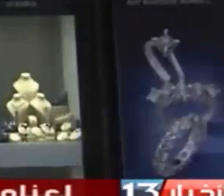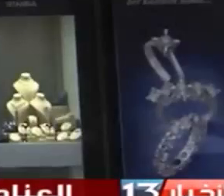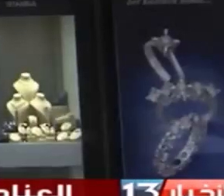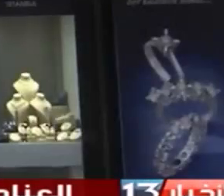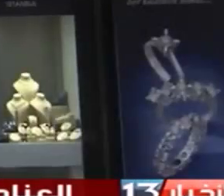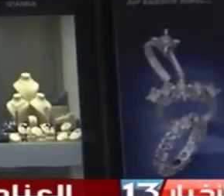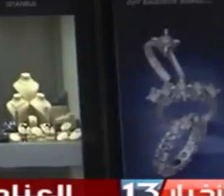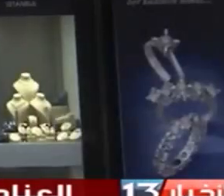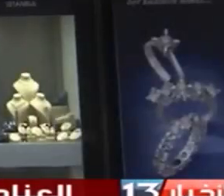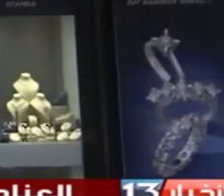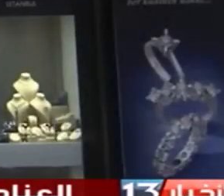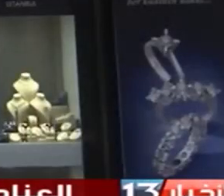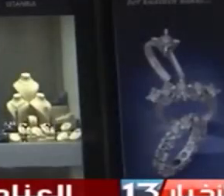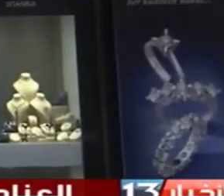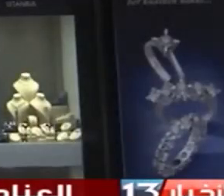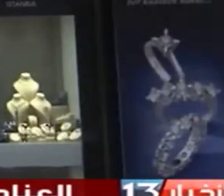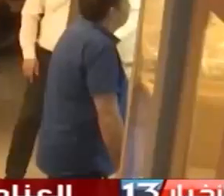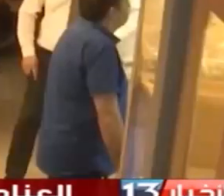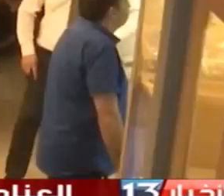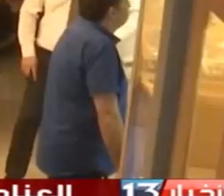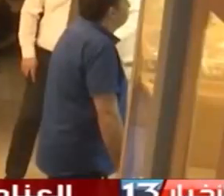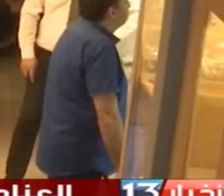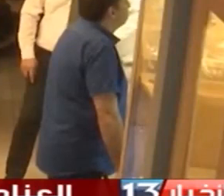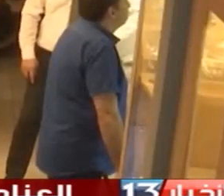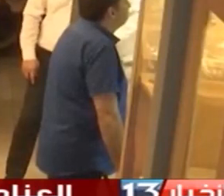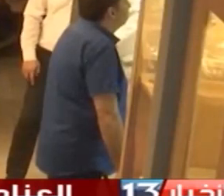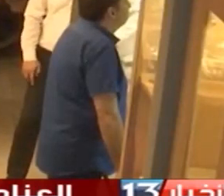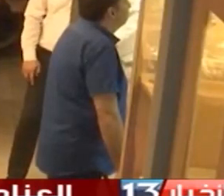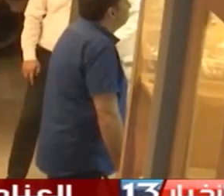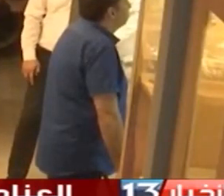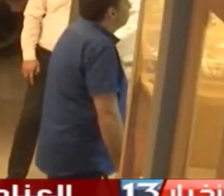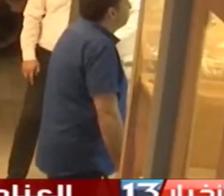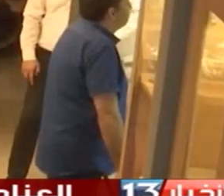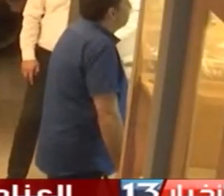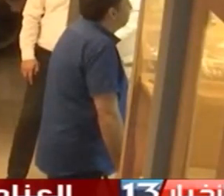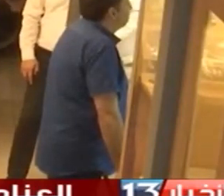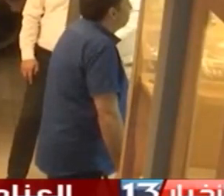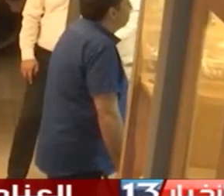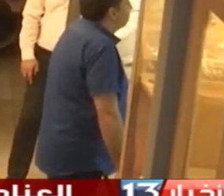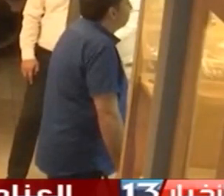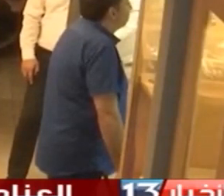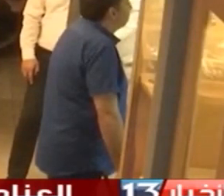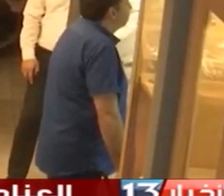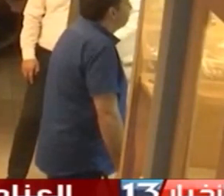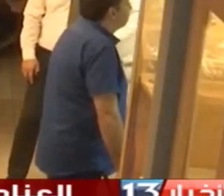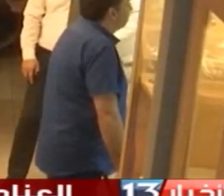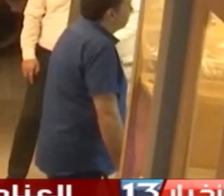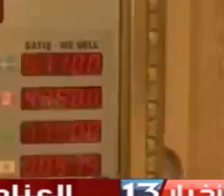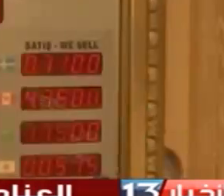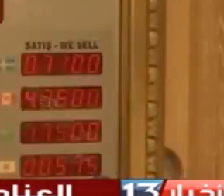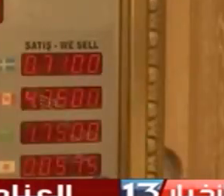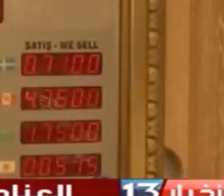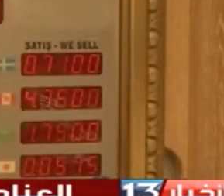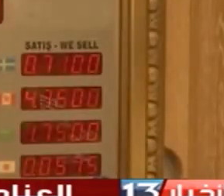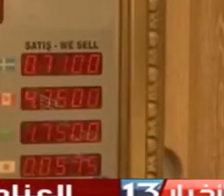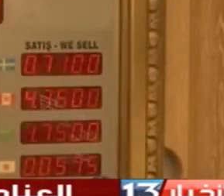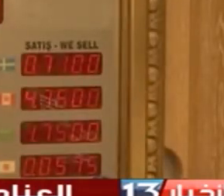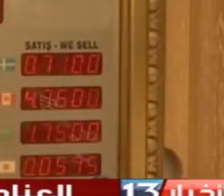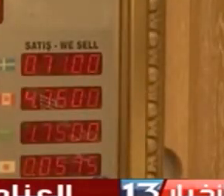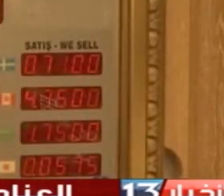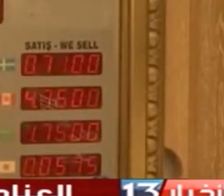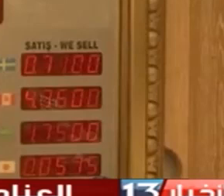أسهم البنوك الأوروبية الكبرى تسجل تراجعاً وسط تصاعد المخاوف بشأن أزمة الليرة التركية التي سجلت